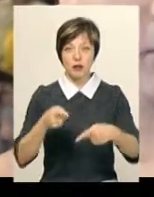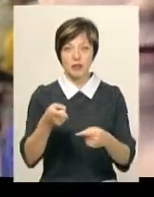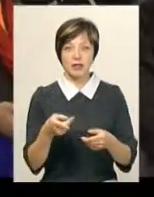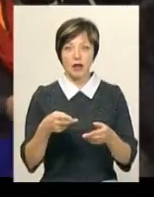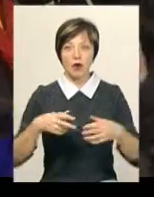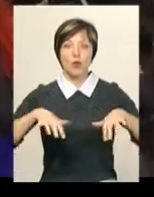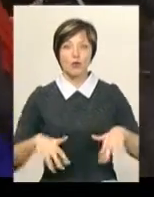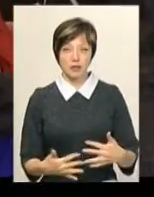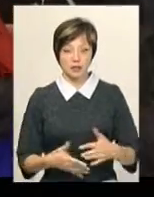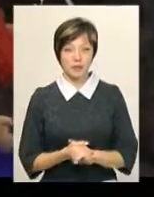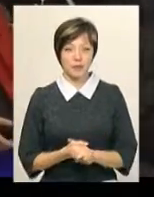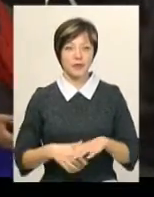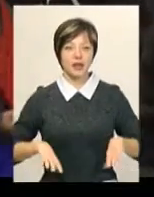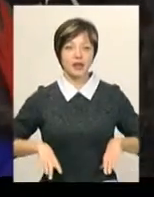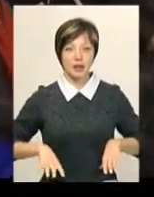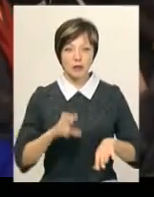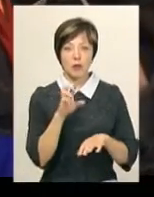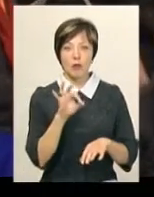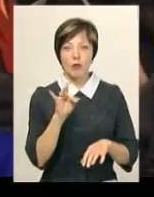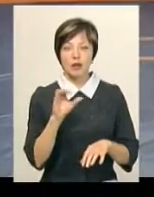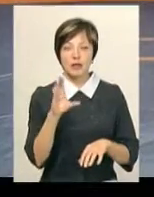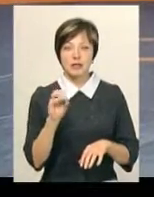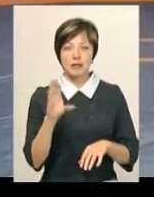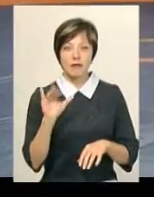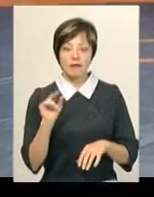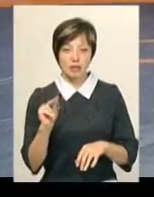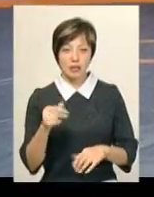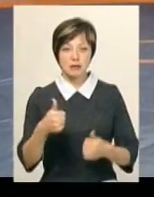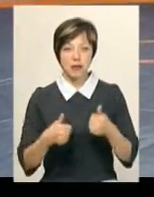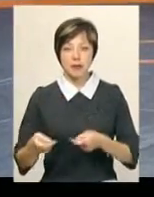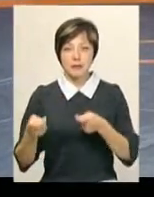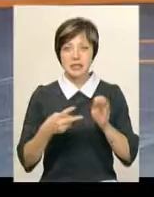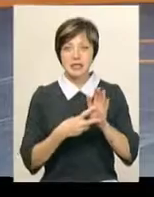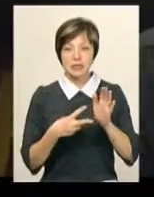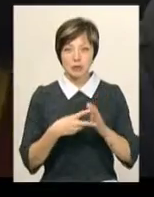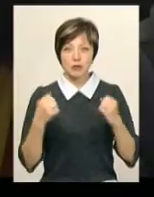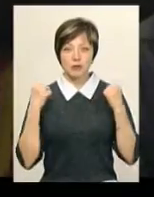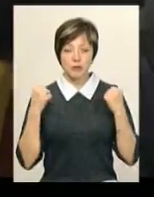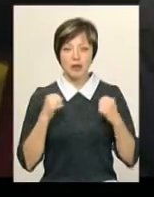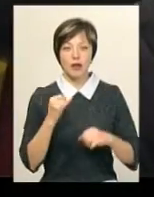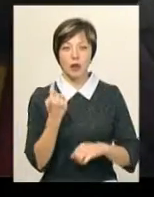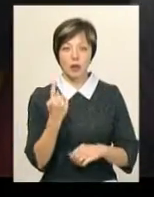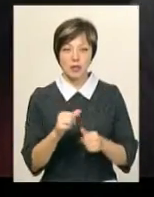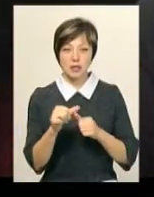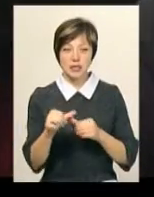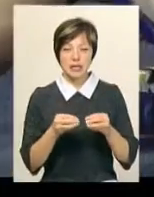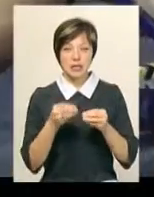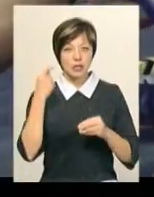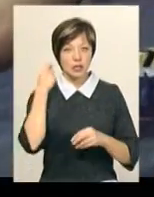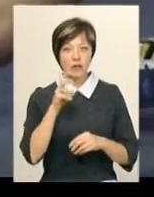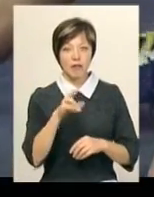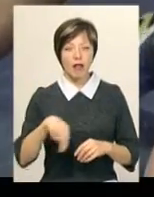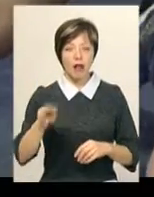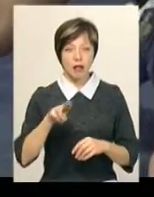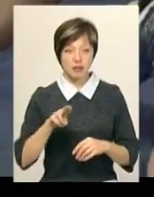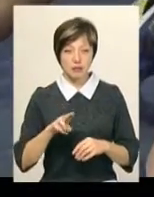уставав. Тренер Олег Борисевич з Вишнівця на змагання привіз семеро вихованців. І один з них, 10-річний Влад